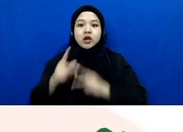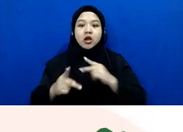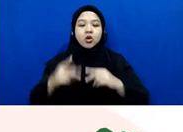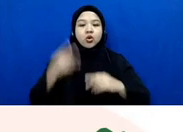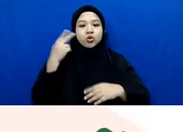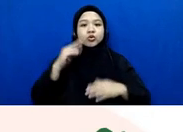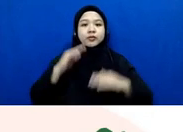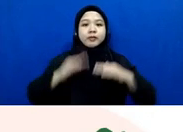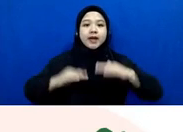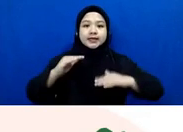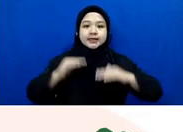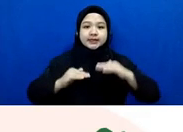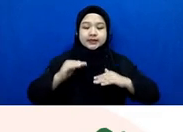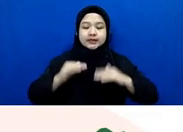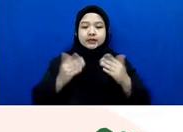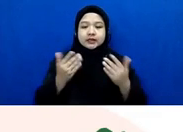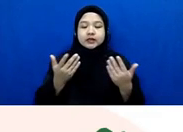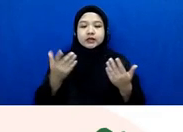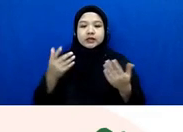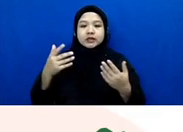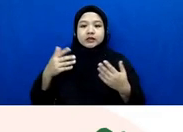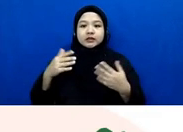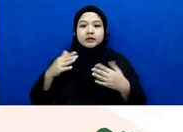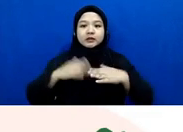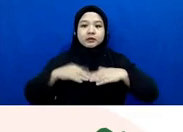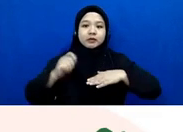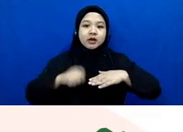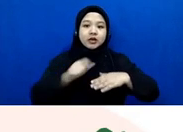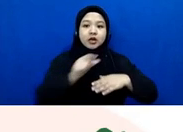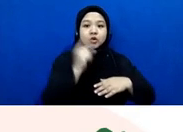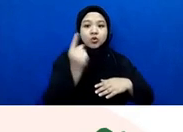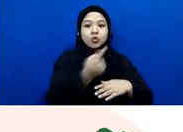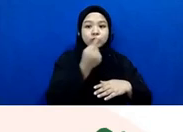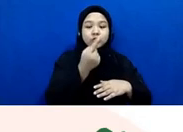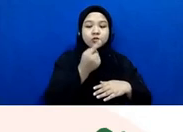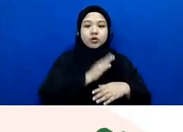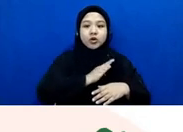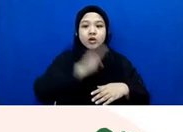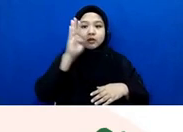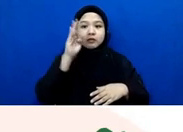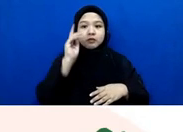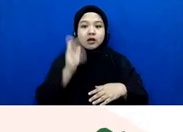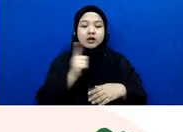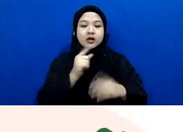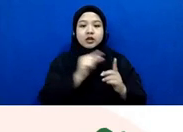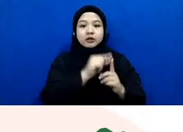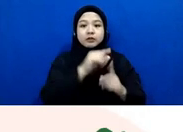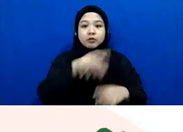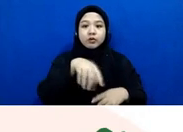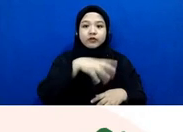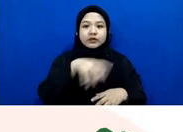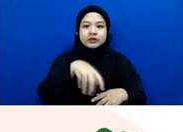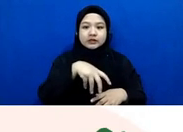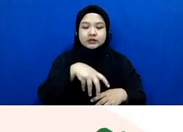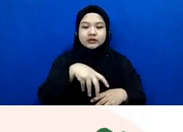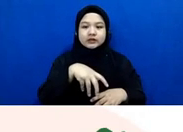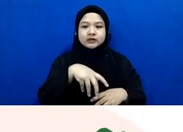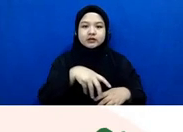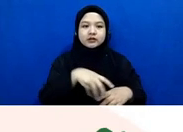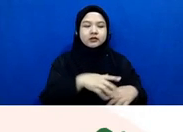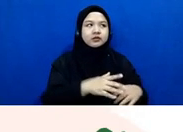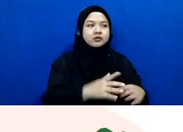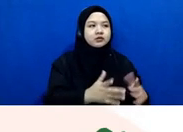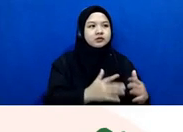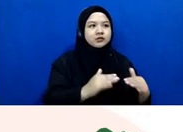kalau lingkungan peradilan umum dan agama itu ada di setiap provinsi jadi tingkat pertamanya kabupaten